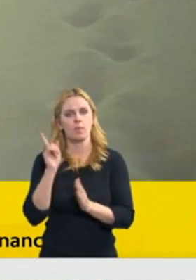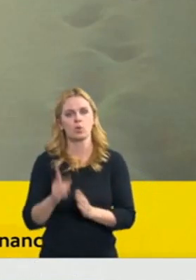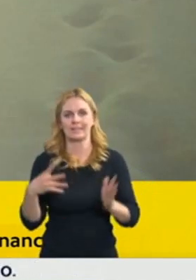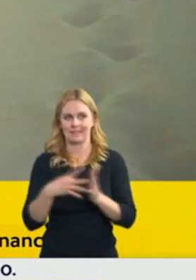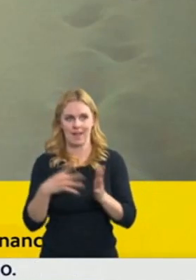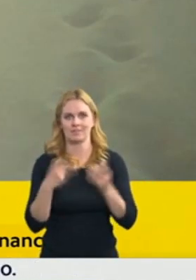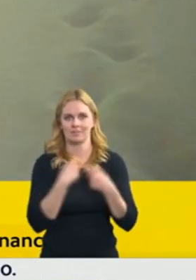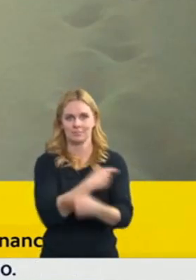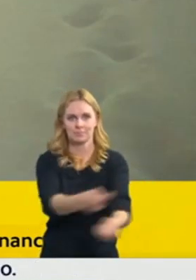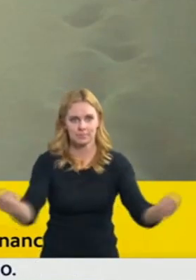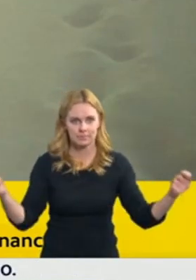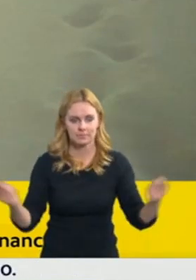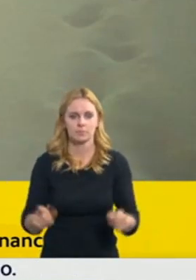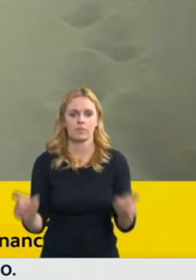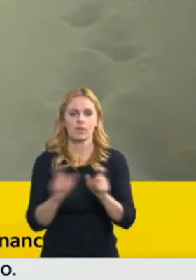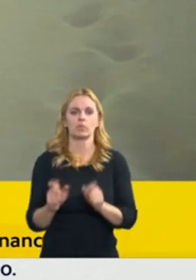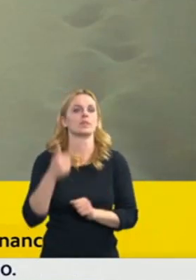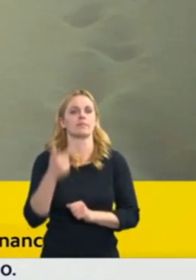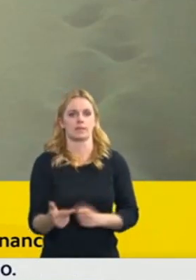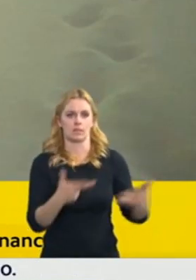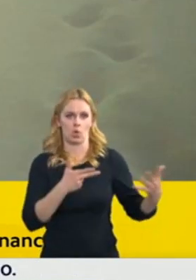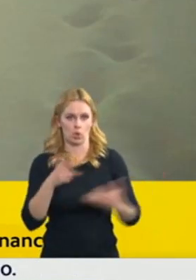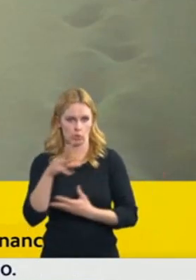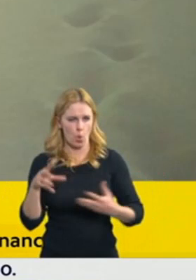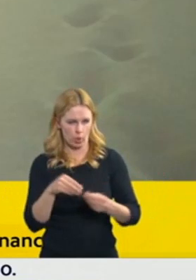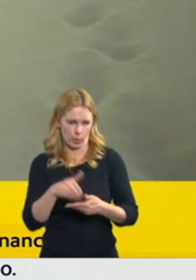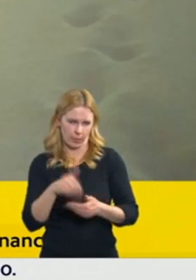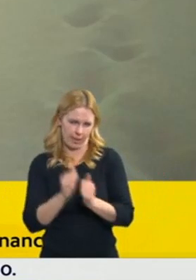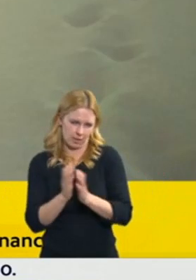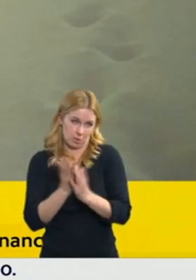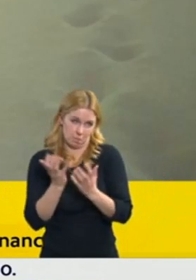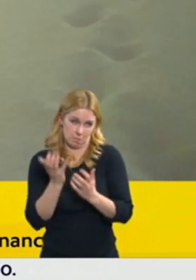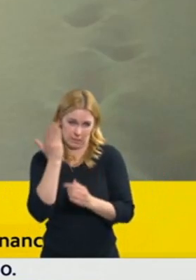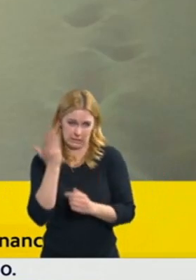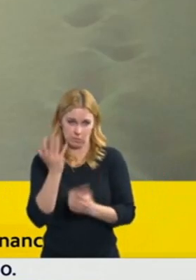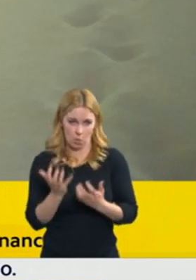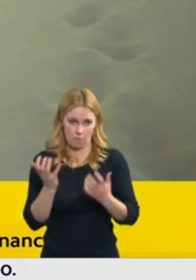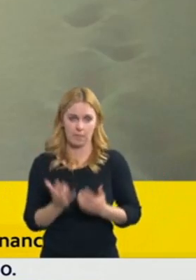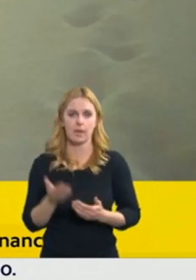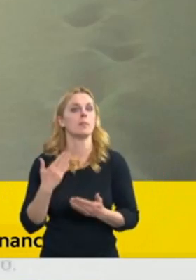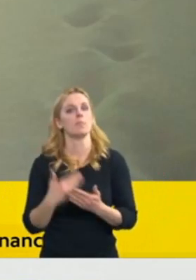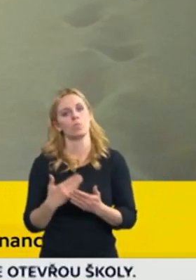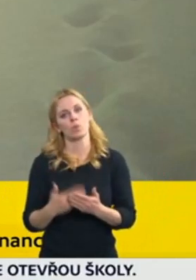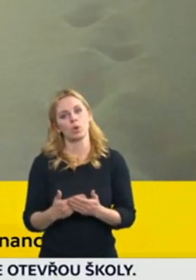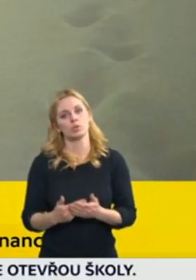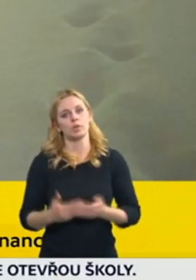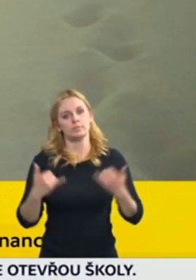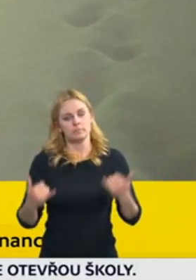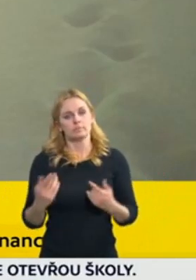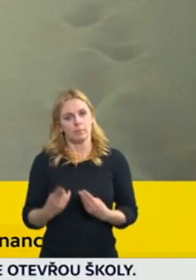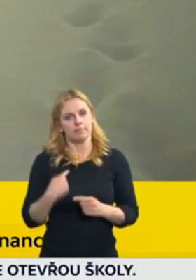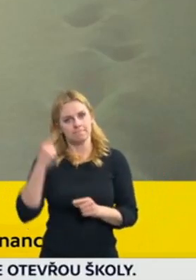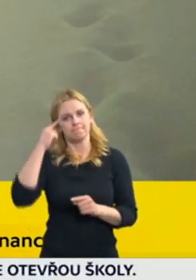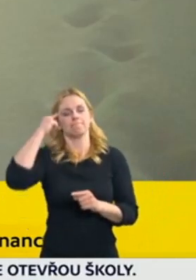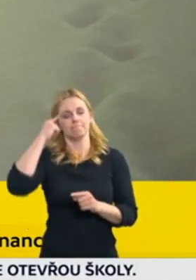února, pokud se nemýlím, takže de facto jsme to vzali na vědomí, nic skutečně